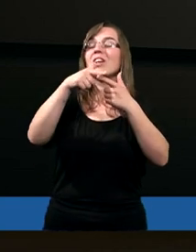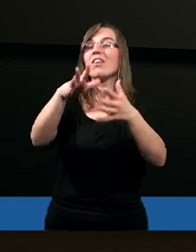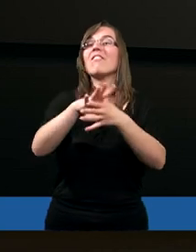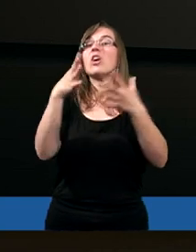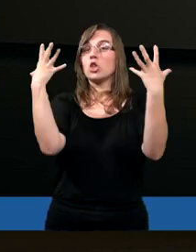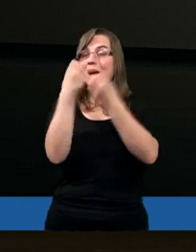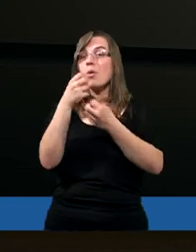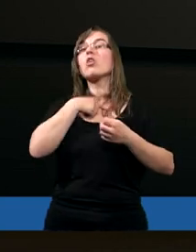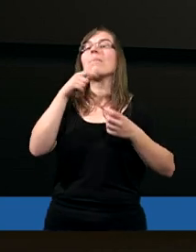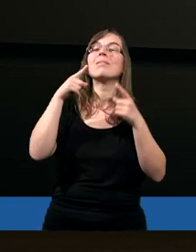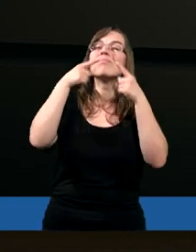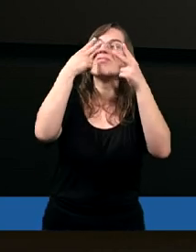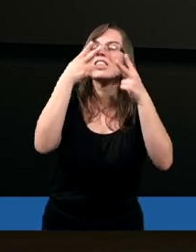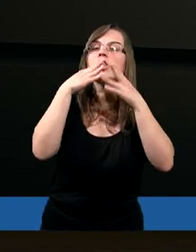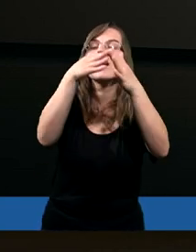ciemności.